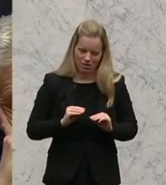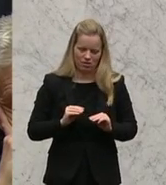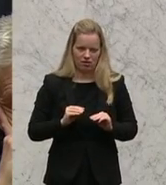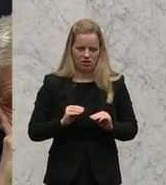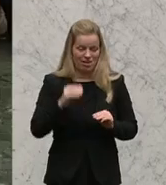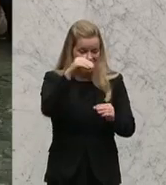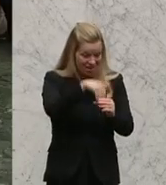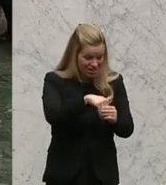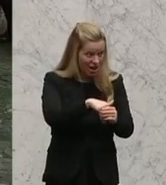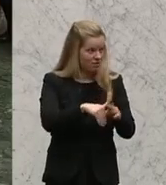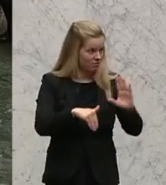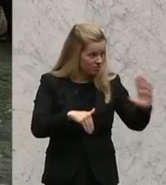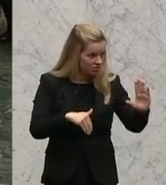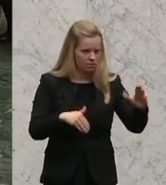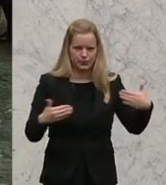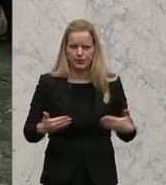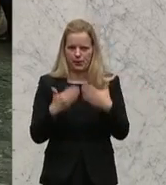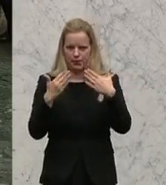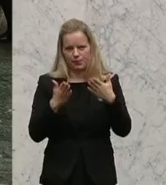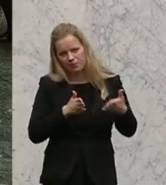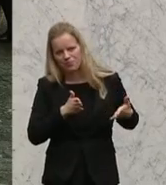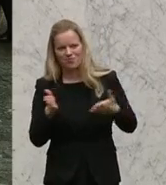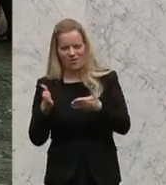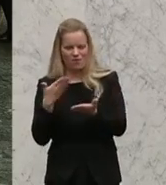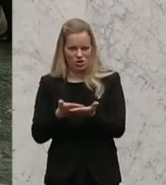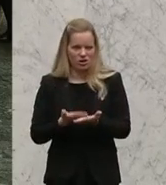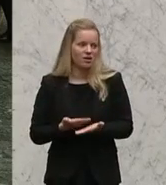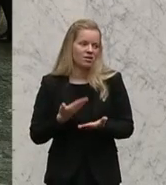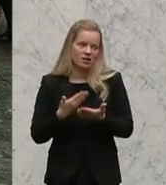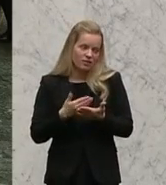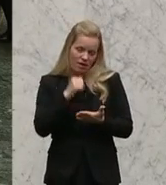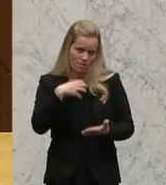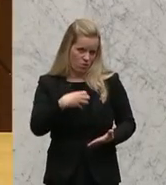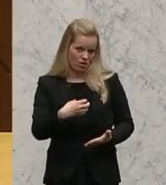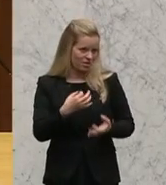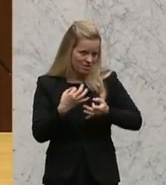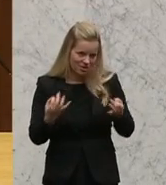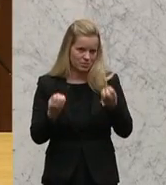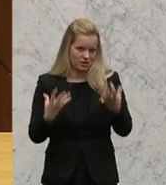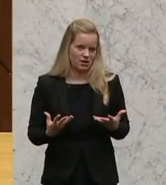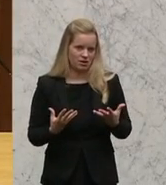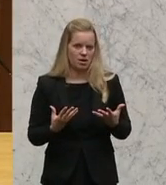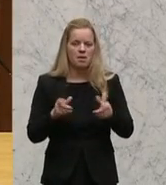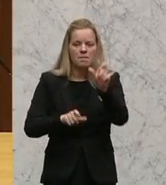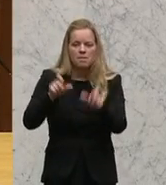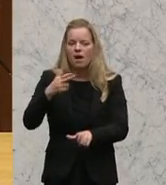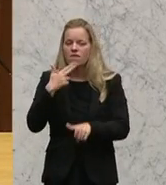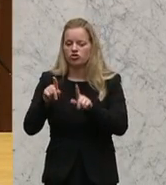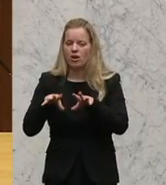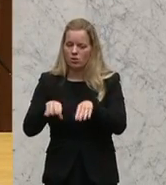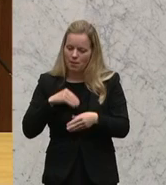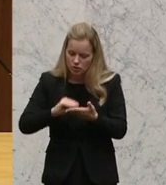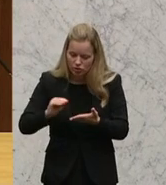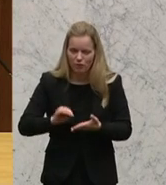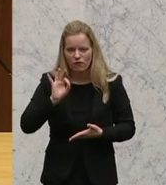vorgegangen sind, was Sie hier heute machen wollen. Insofern kein Wunder, dass hier nichts passiert ist, weil all die, Stellungnahmen geschrieben haben, denen sind